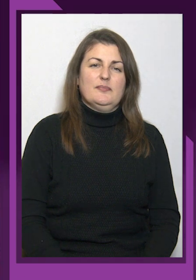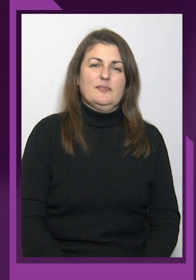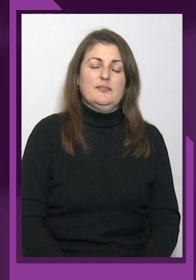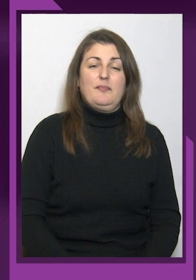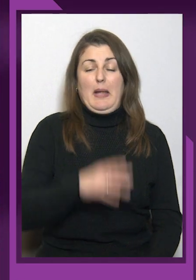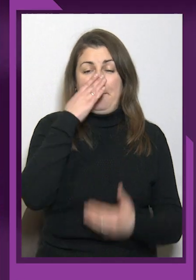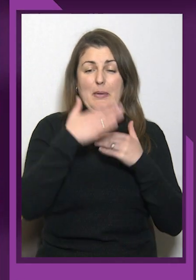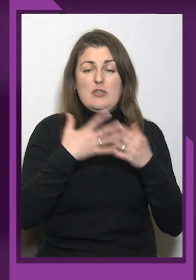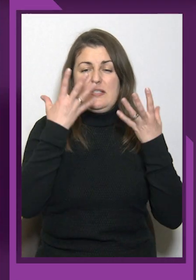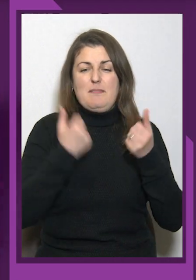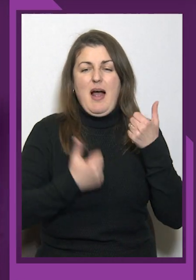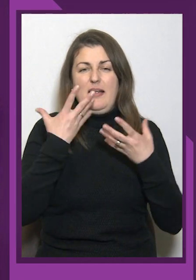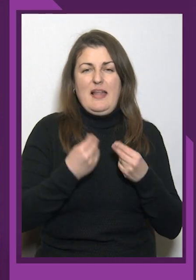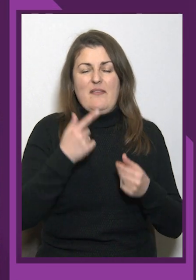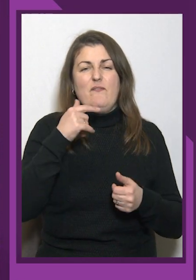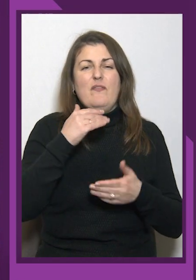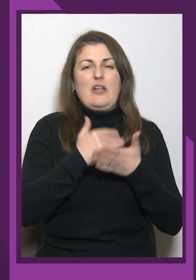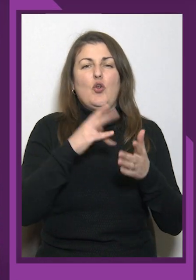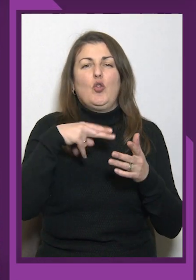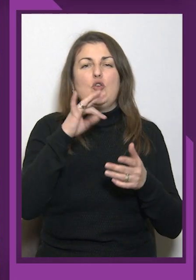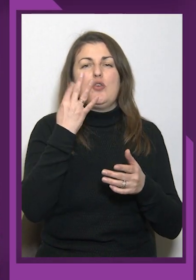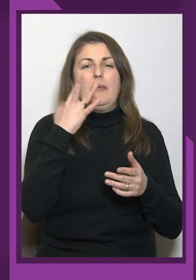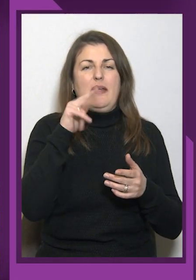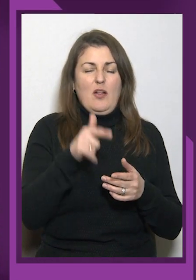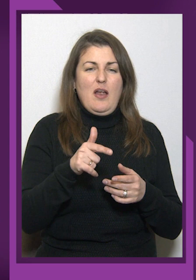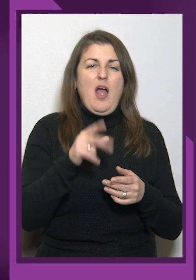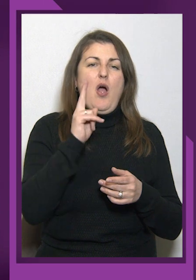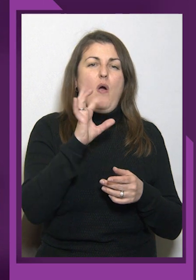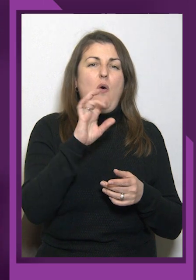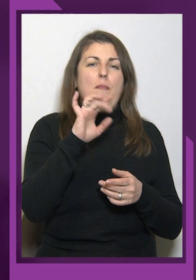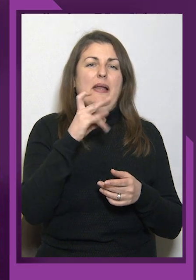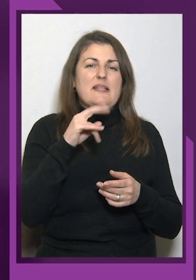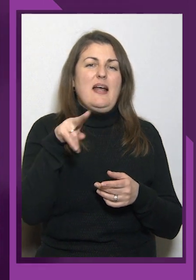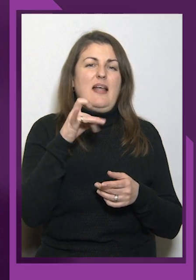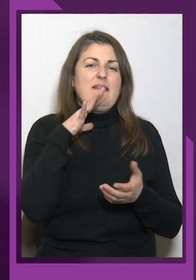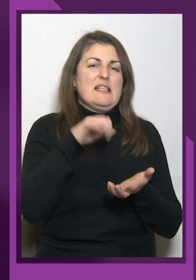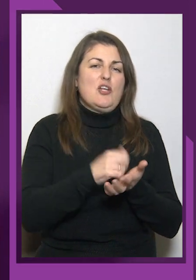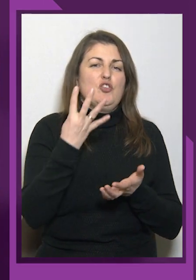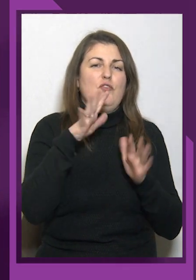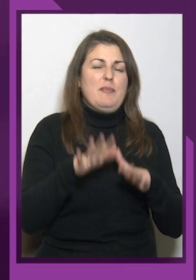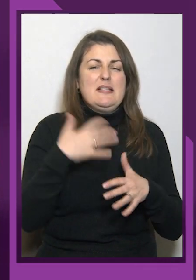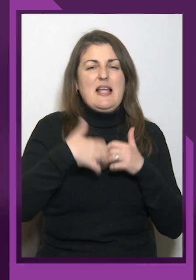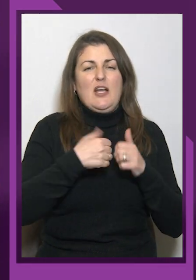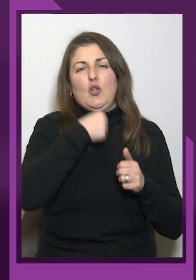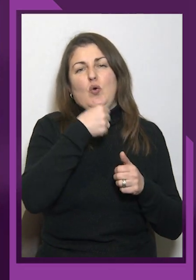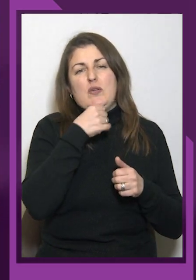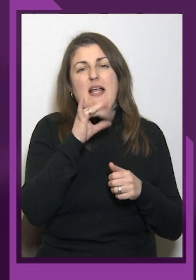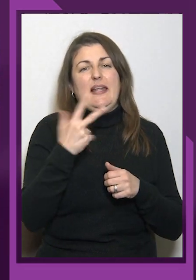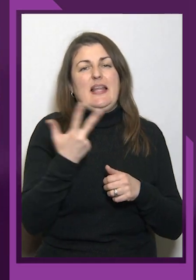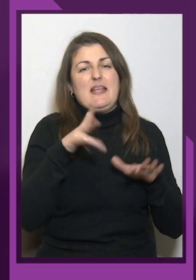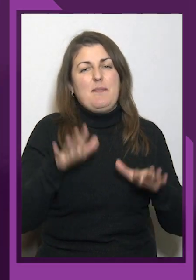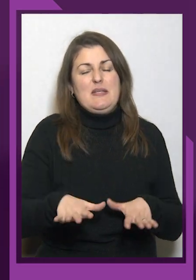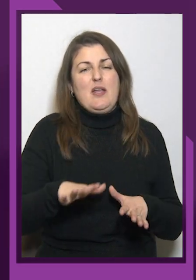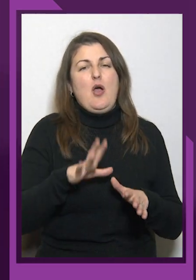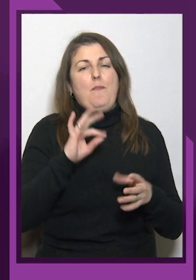Передостанній змагальний день в категорії до 45 кілограмів Кобилинська Дар'я зайняла четверте місце серед дорослих і третє